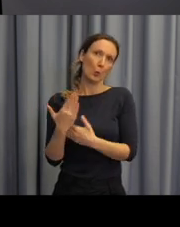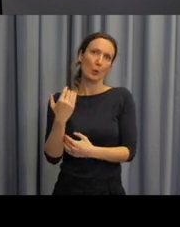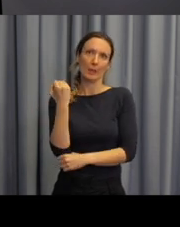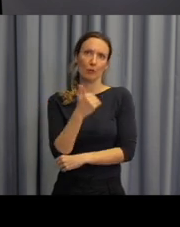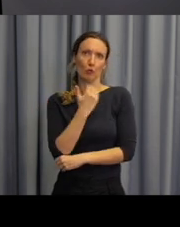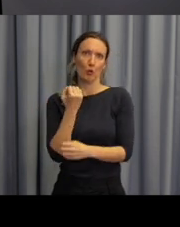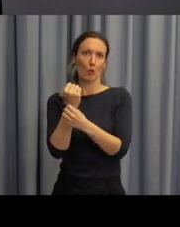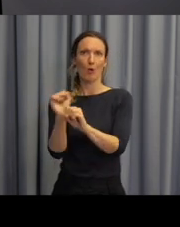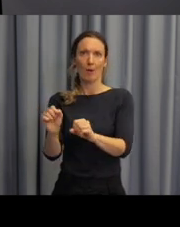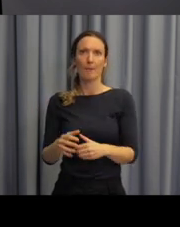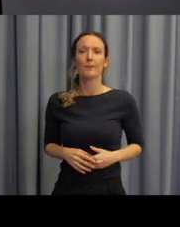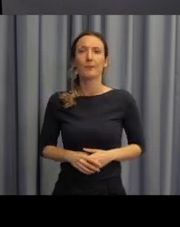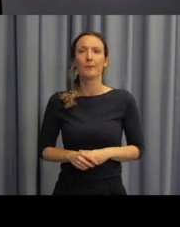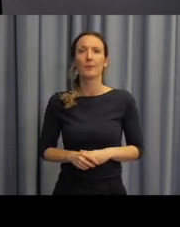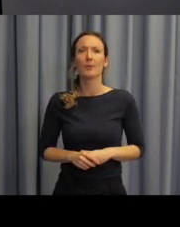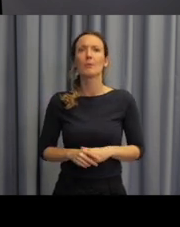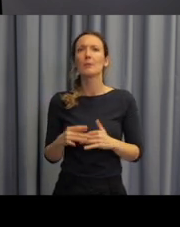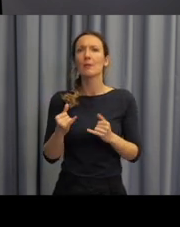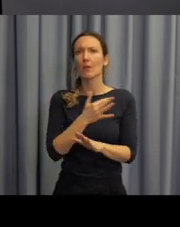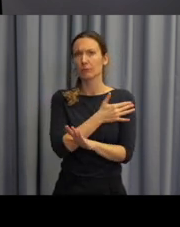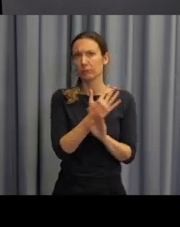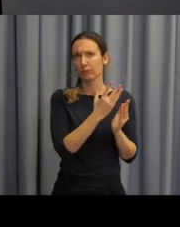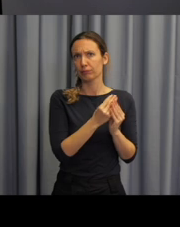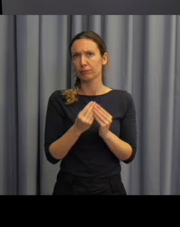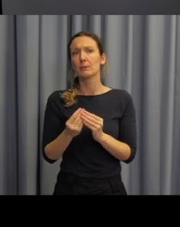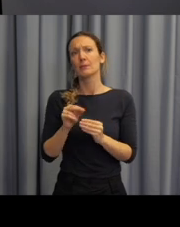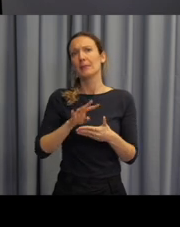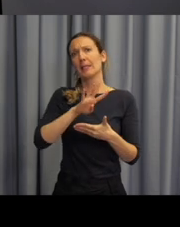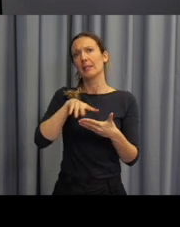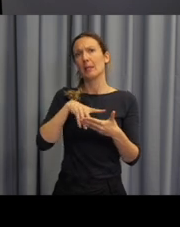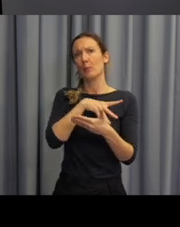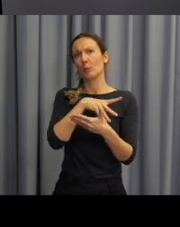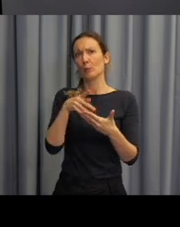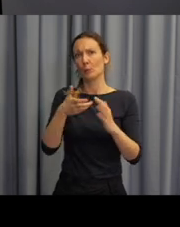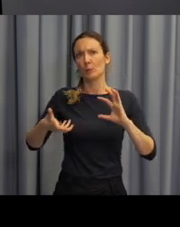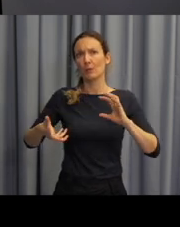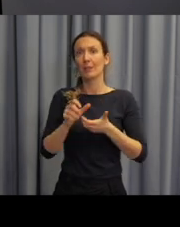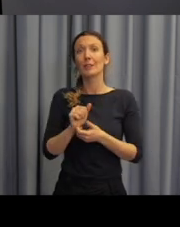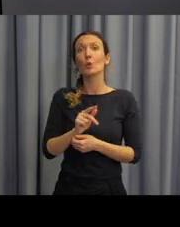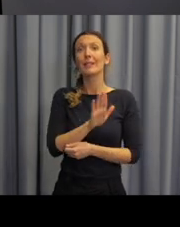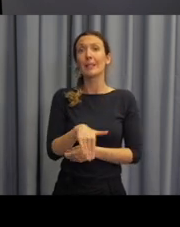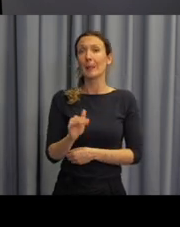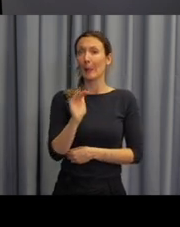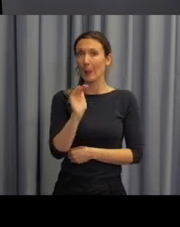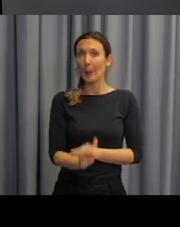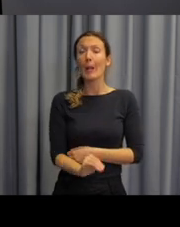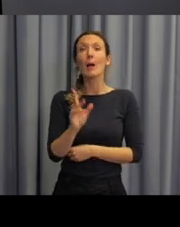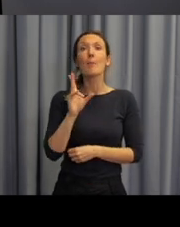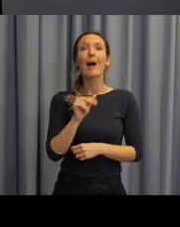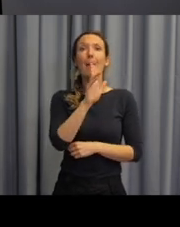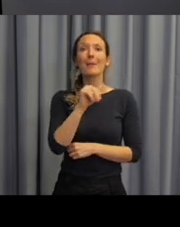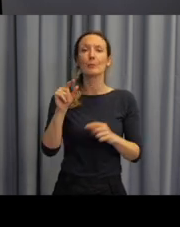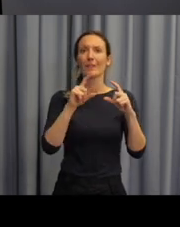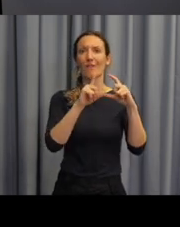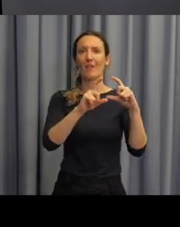To, co jsme tady viděli, tak je schrnuto. Pro nejmladší děti jsou zadání psaná holkovým